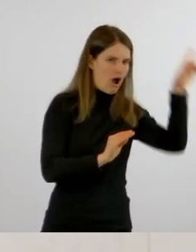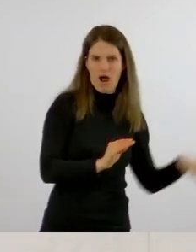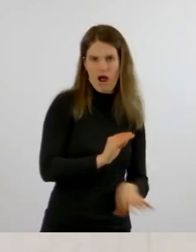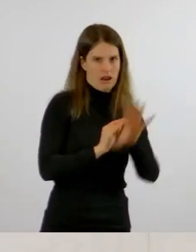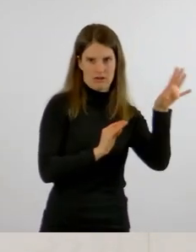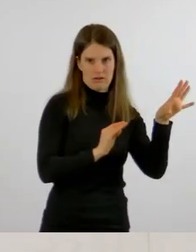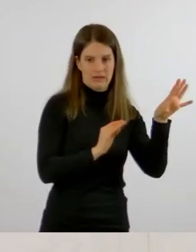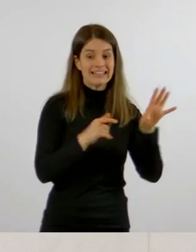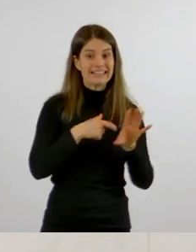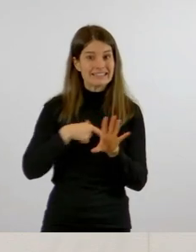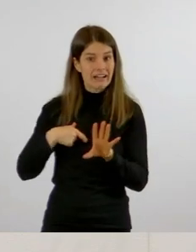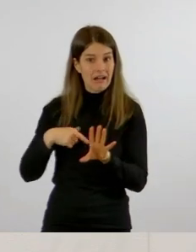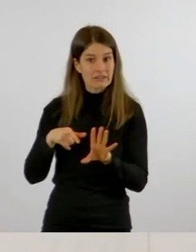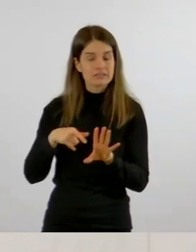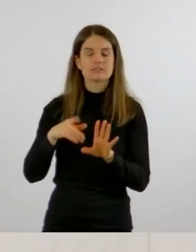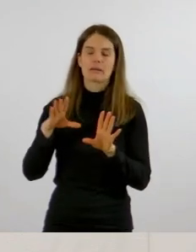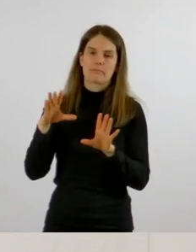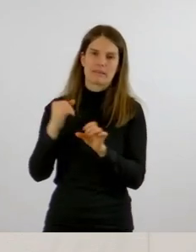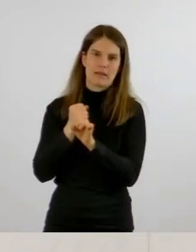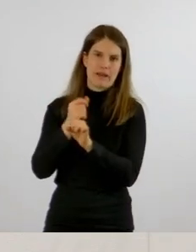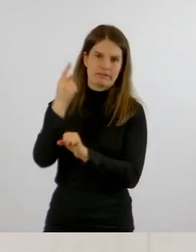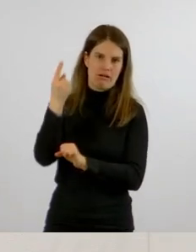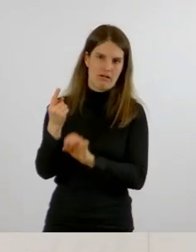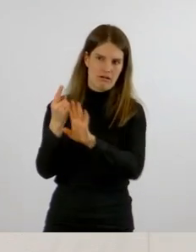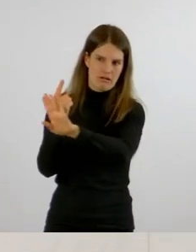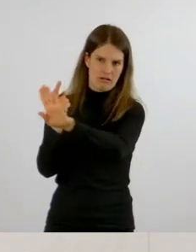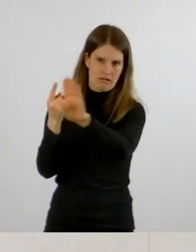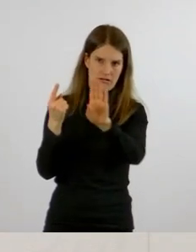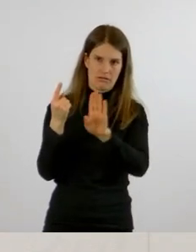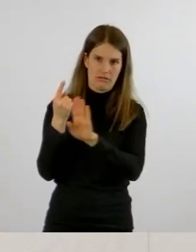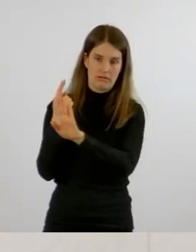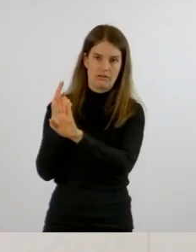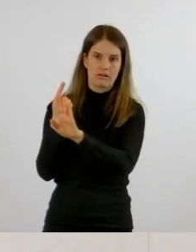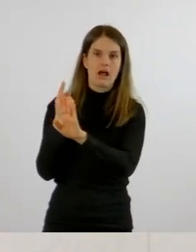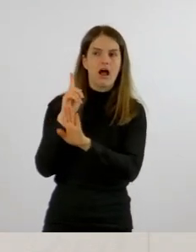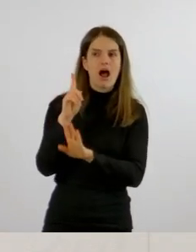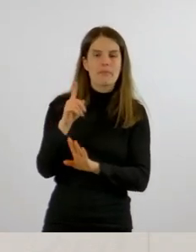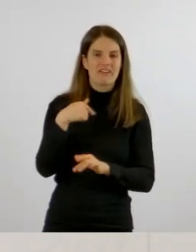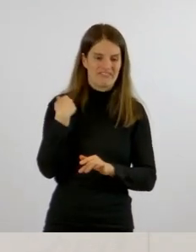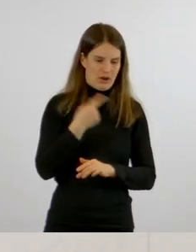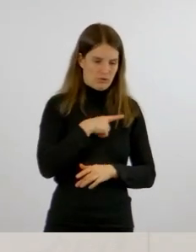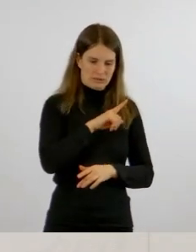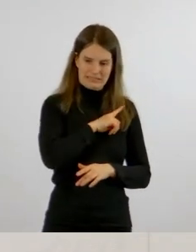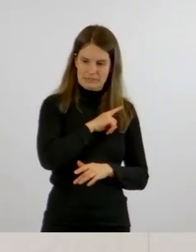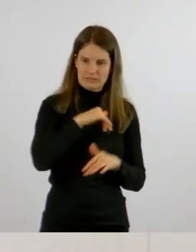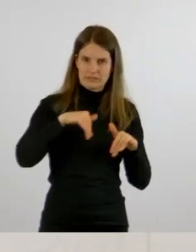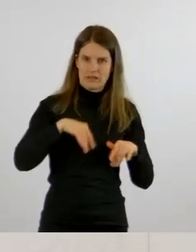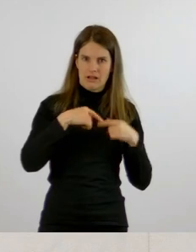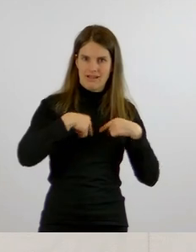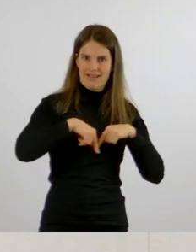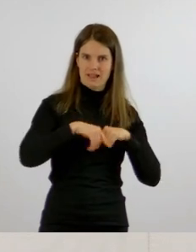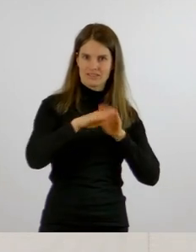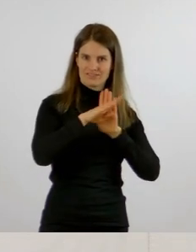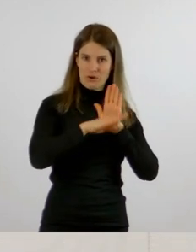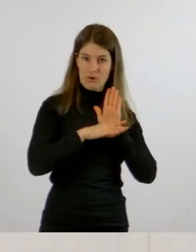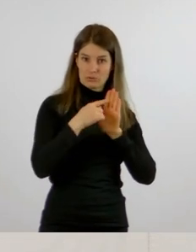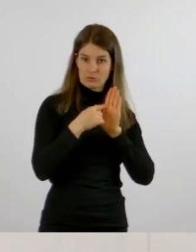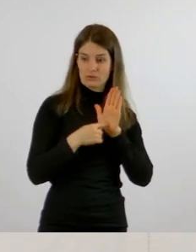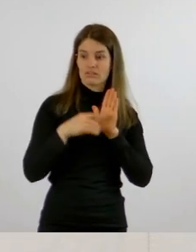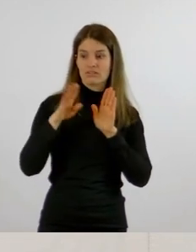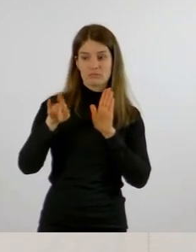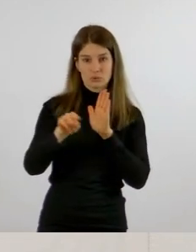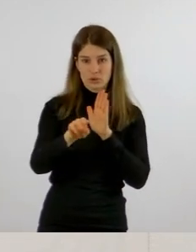in der Kita sind es nur die Beschäftigten. Aber auch hier gilt aufgrund einer eigenen Regelung in der Kreisverordnung, dass sich auch